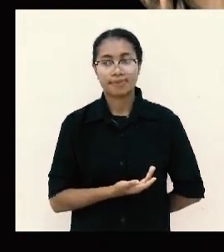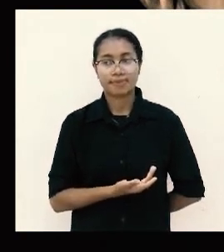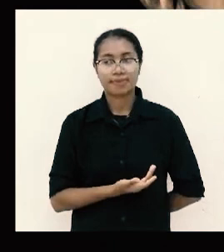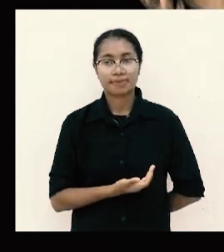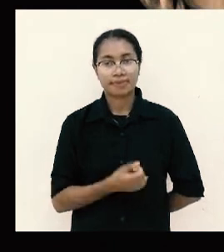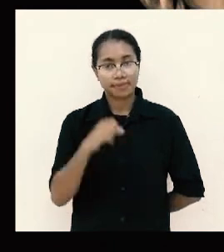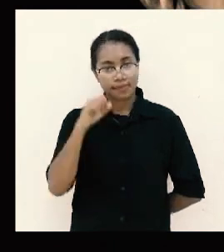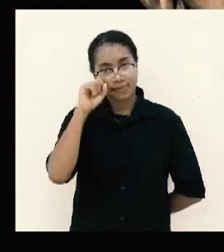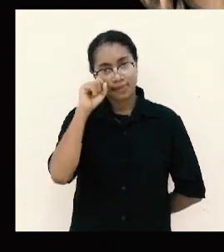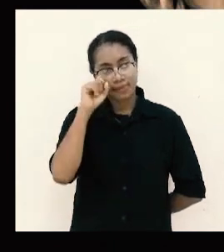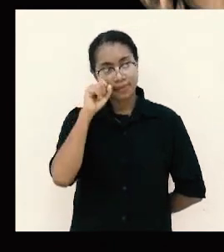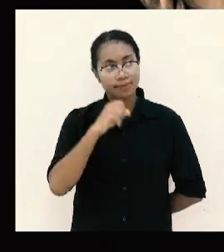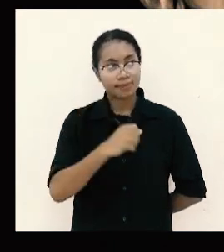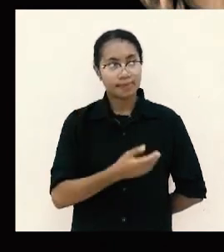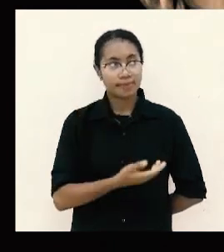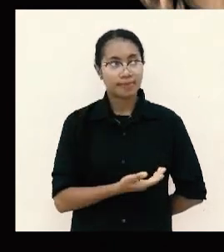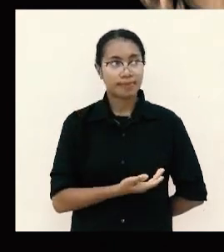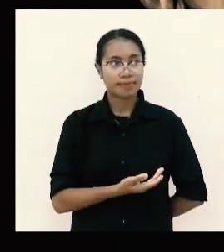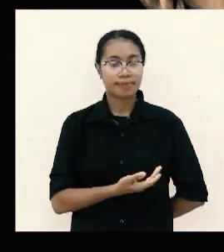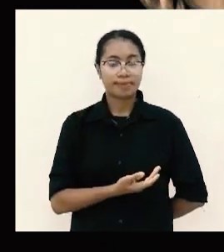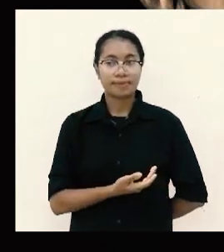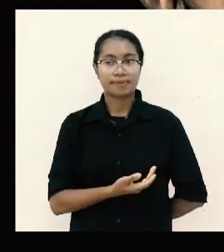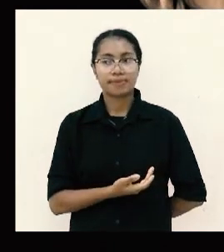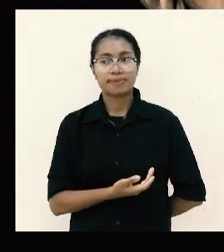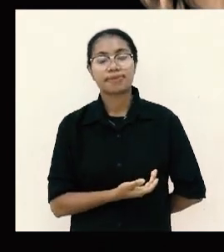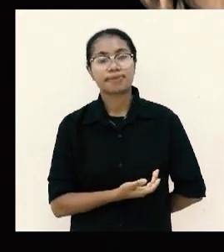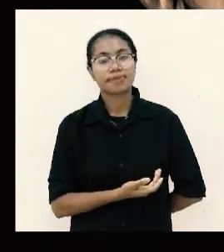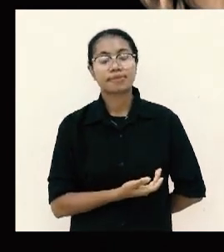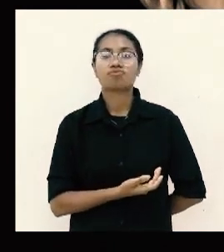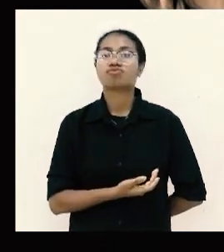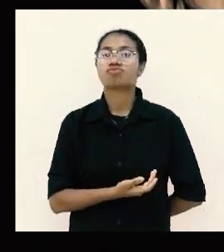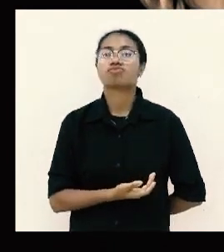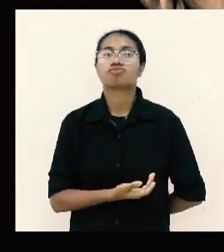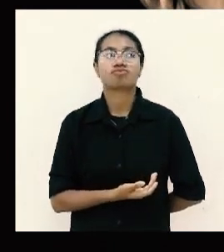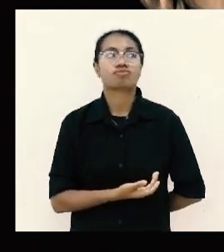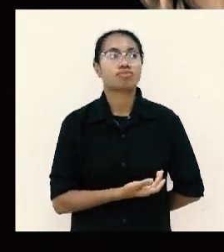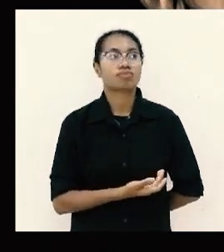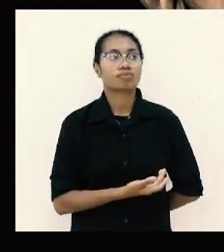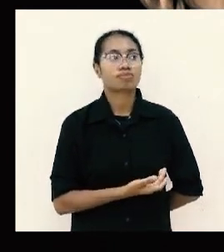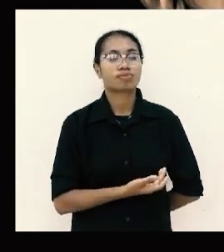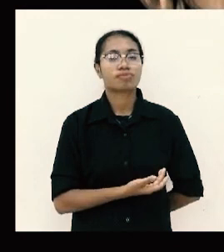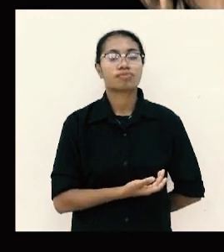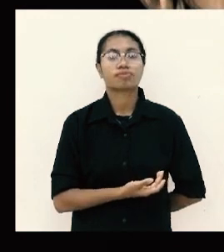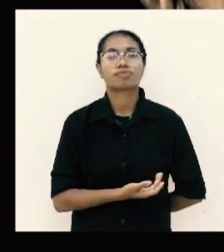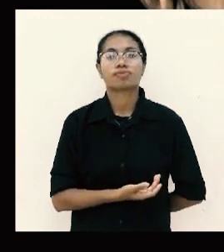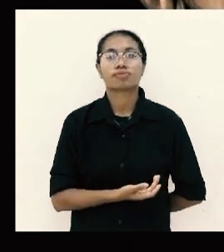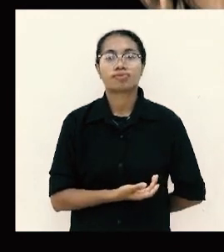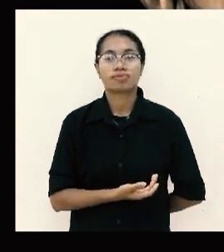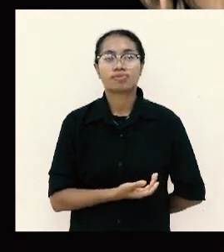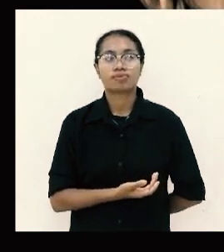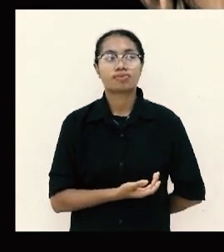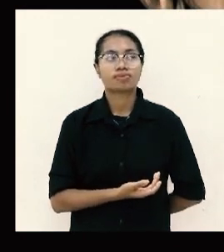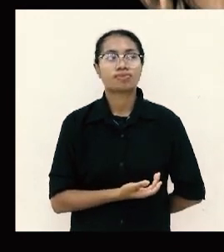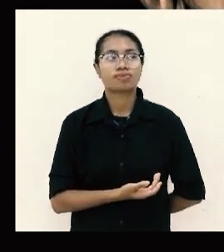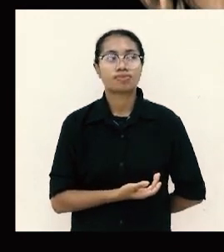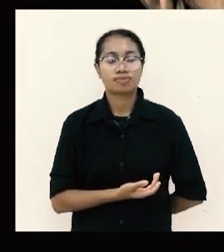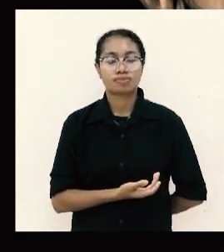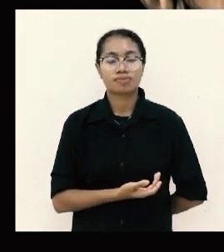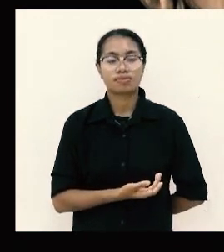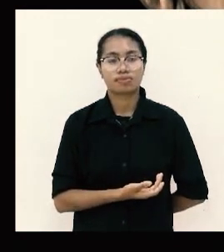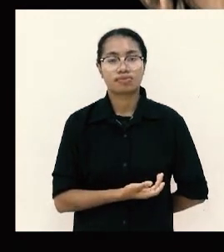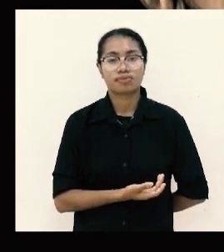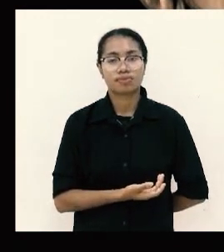merupakan rahasia bagiku baik dalam hal kenyang maupun dalam hal kelaparan baik dalam hal kelimpahan